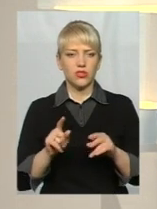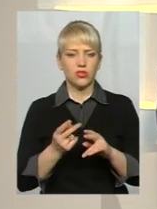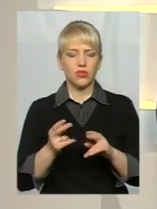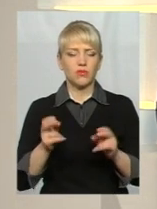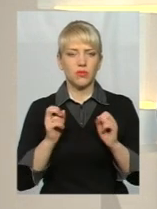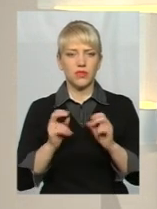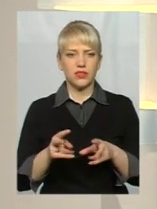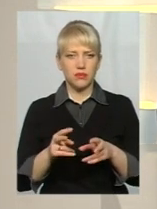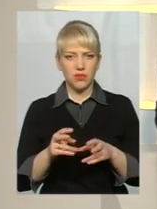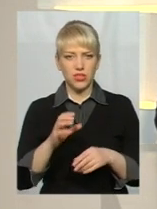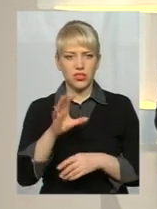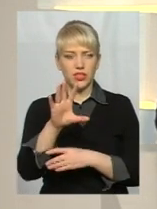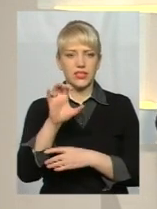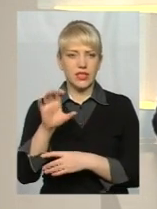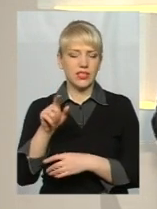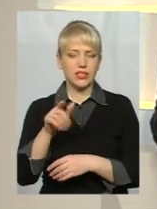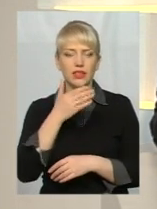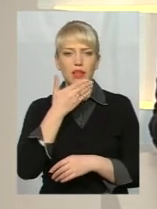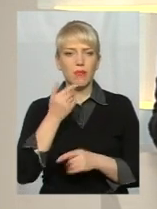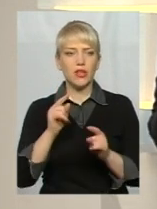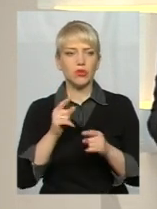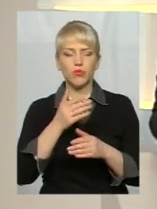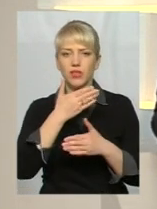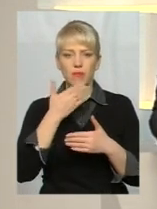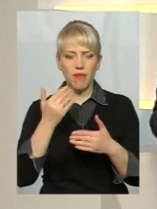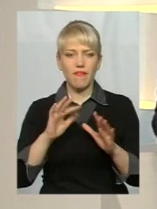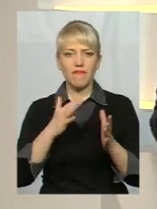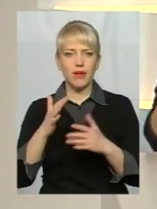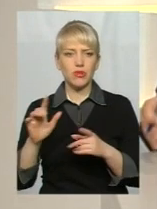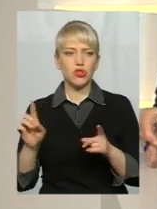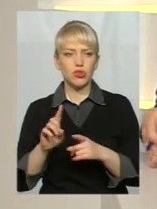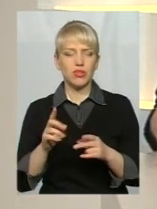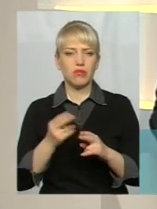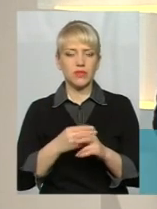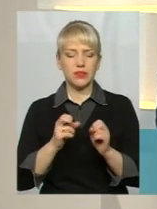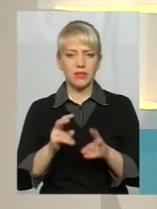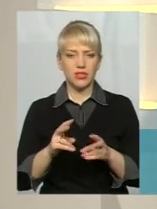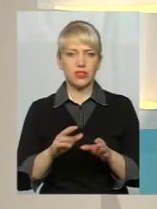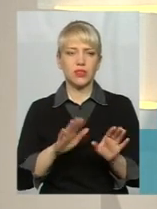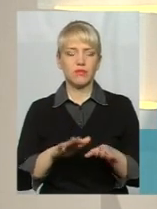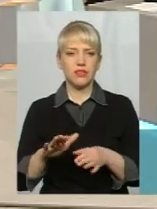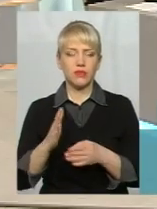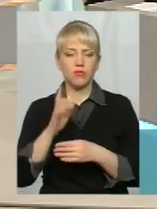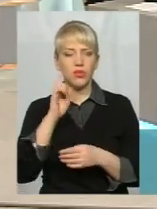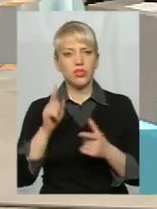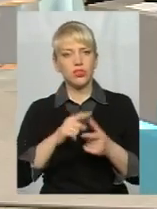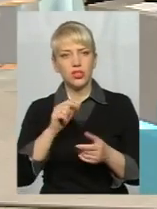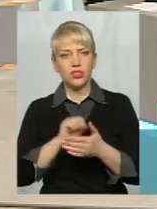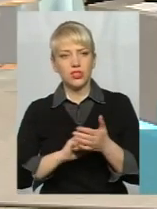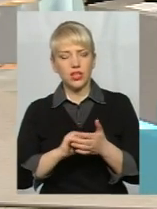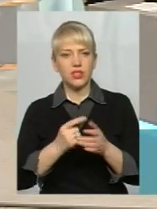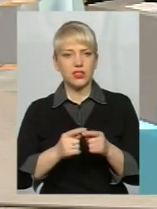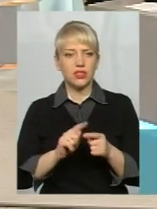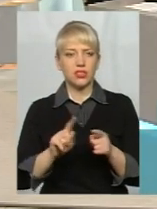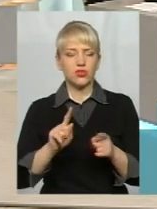її немає через те, що немає випадків, коли у небезпечних місцях є молодь, чи через те, що поки що немає